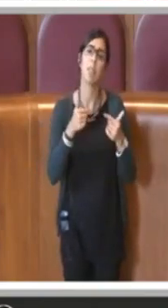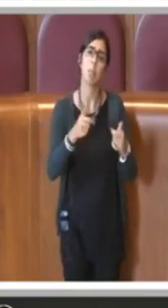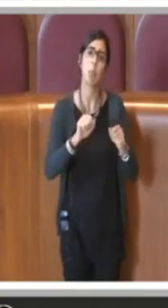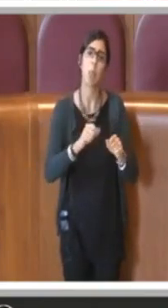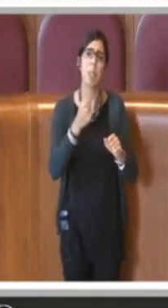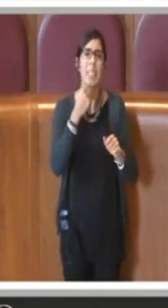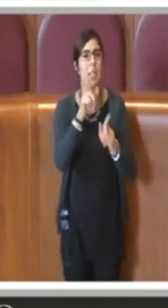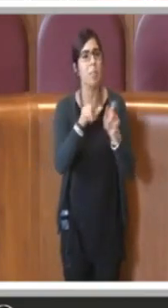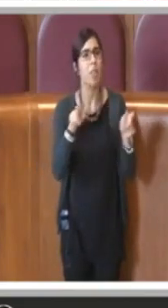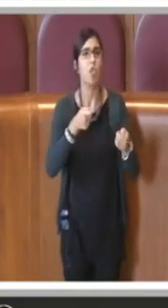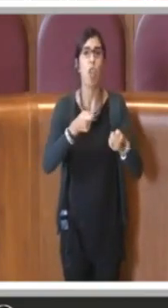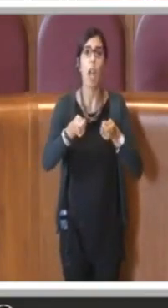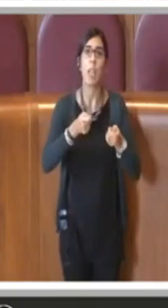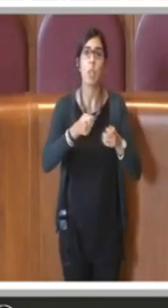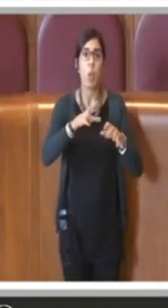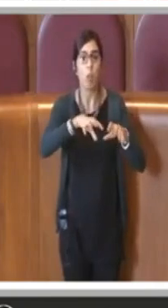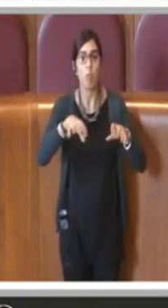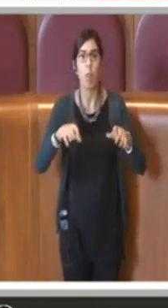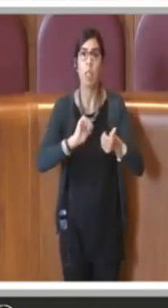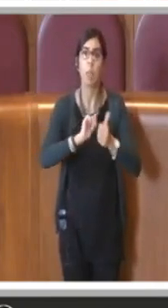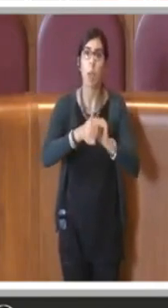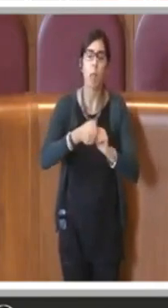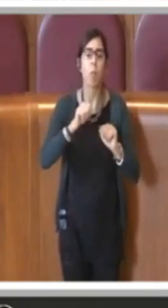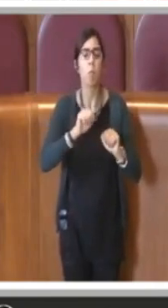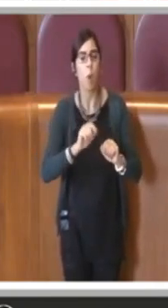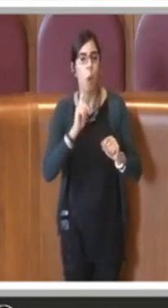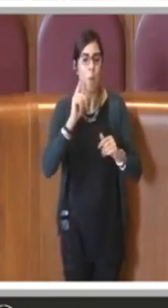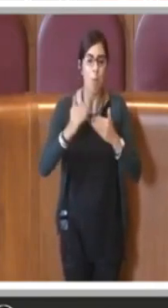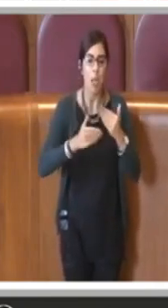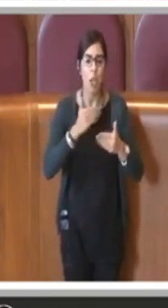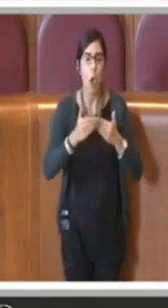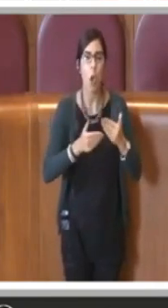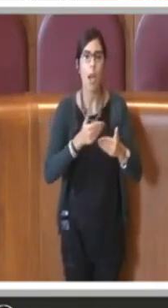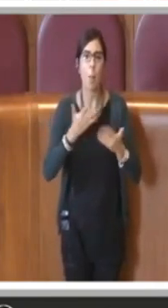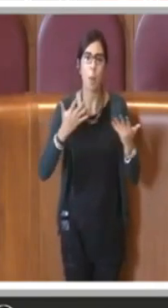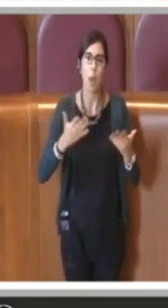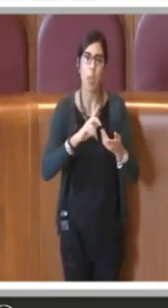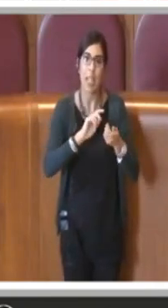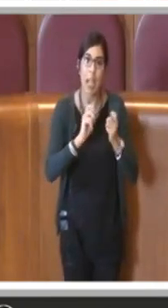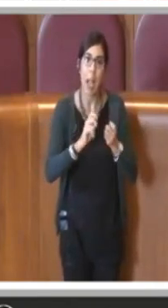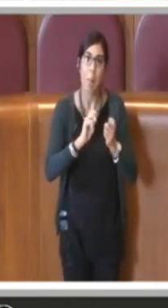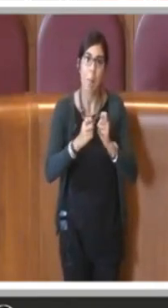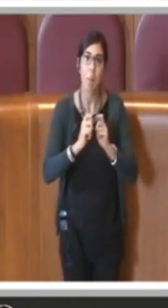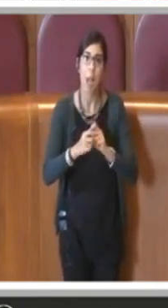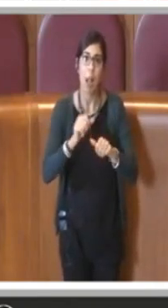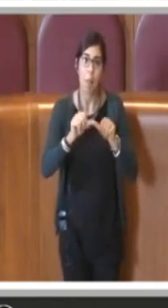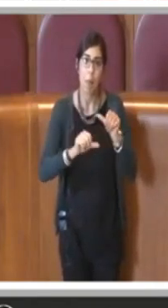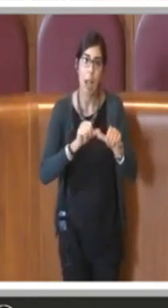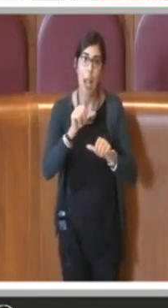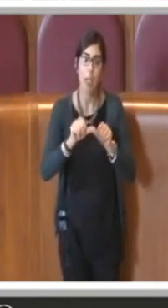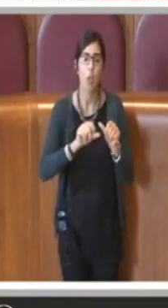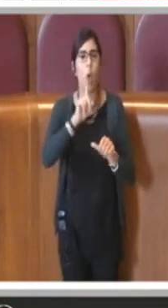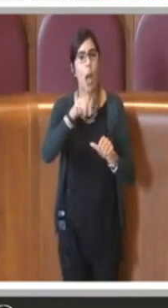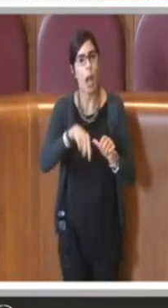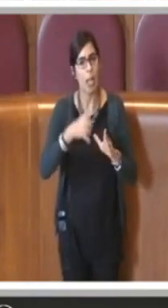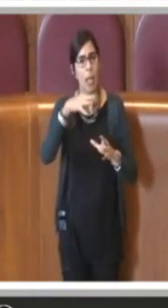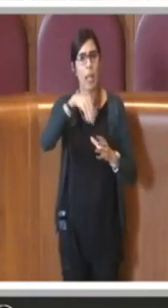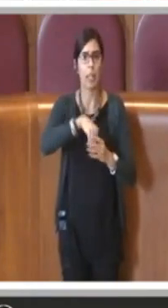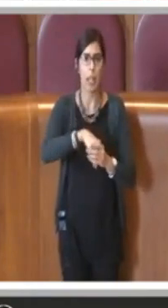strutture sportive di apportare delle migliorie e delle variazioni anche all'interno delle